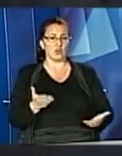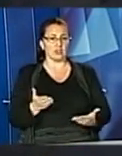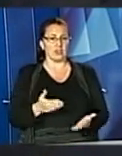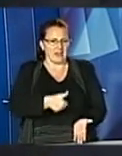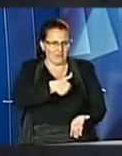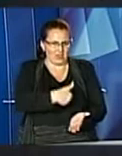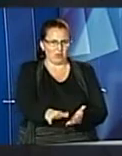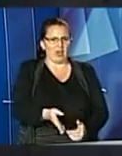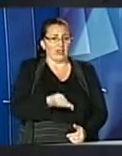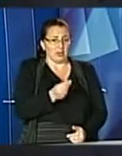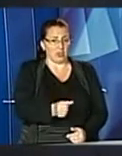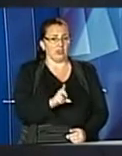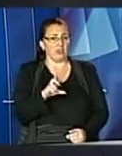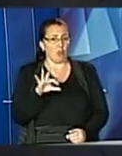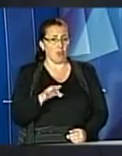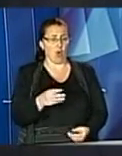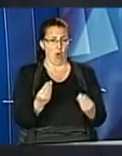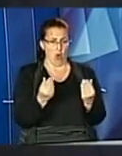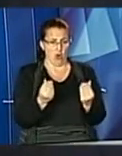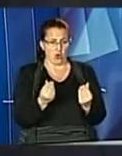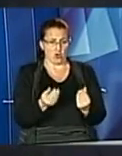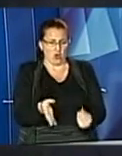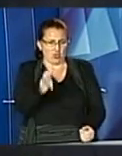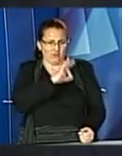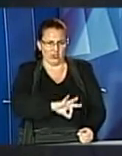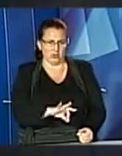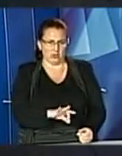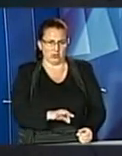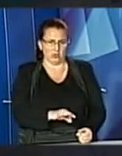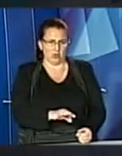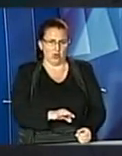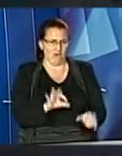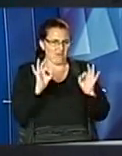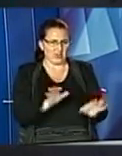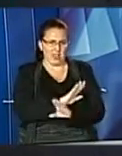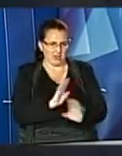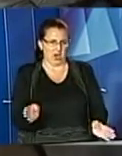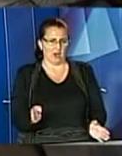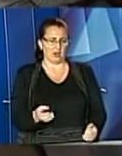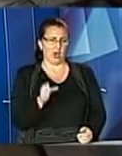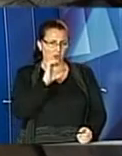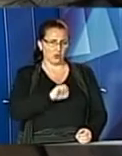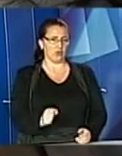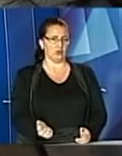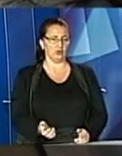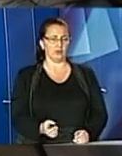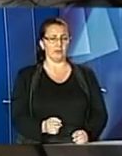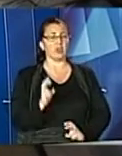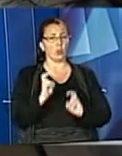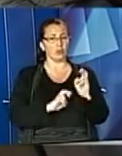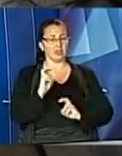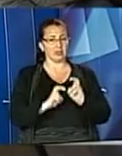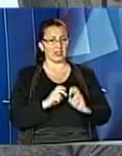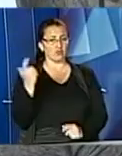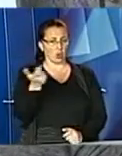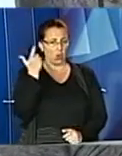сплачувати через те, що кошти нераціонально використовуються. Тобто, іншими словами, викрадаються кошти. У підприємстві, на балансі якого